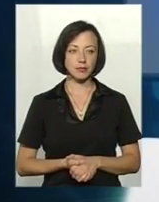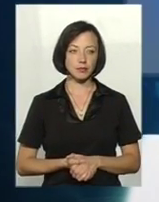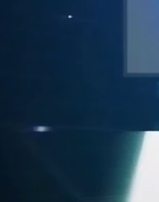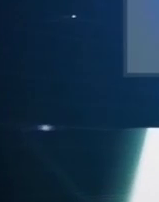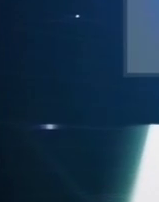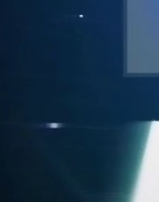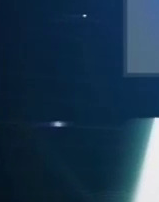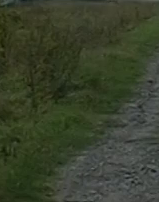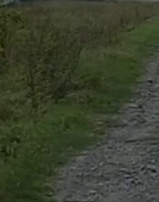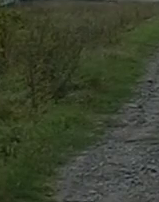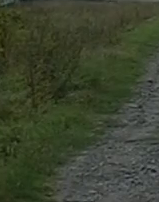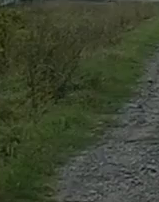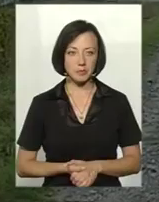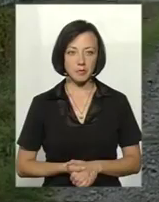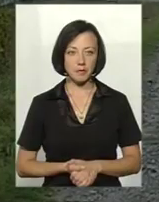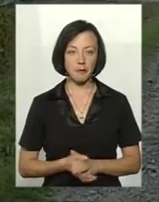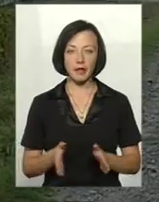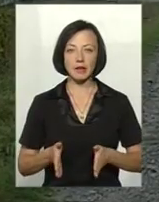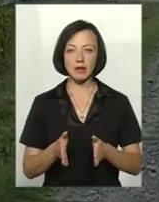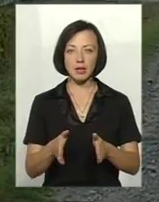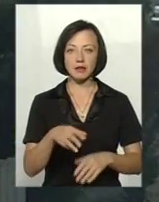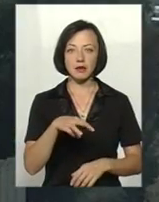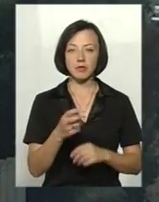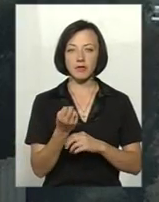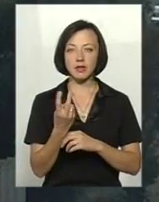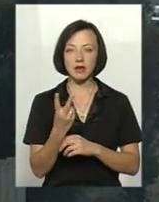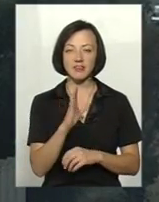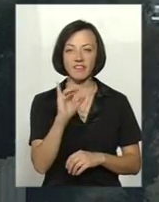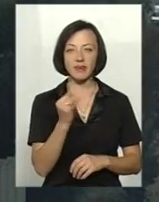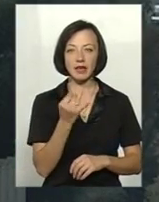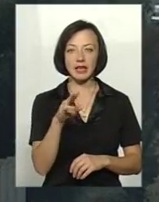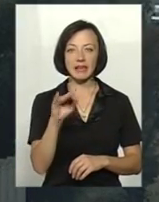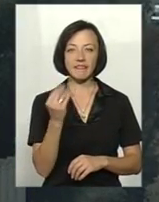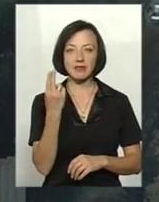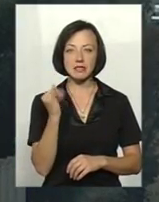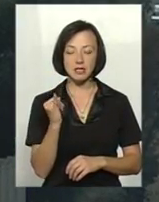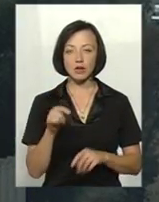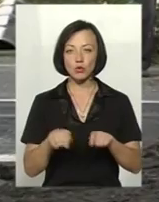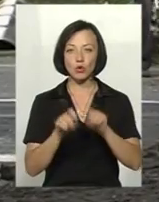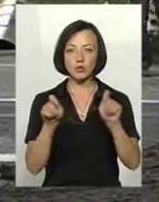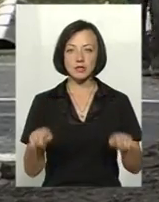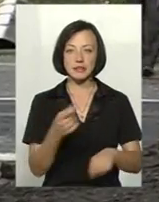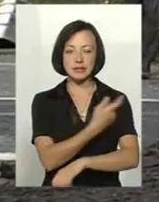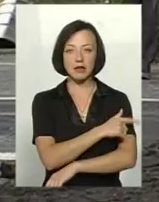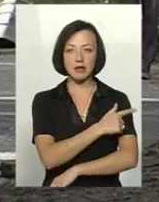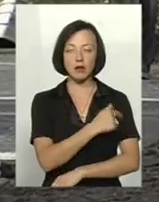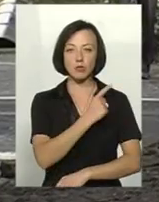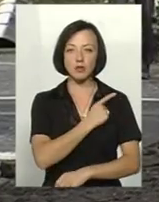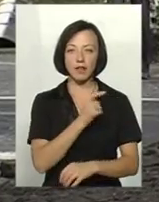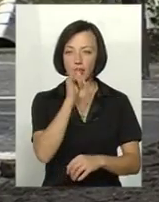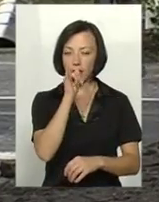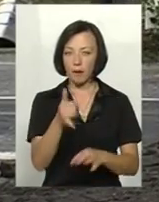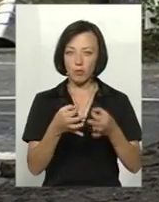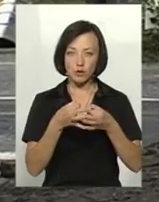Музика Траса М-12 – селище Вітівці Волочицького району. Тут розгорнули один із санітарних постів, щоб не